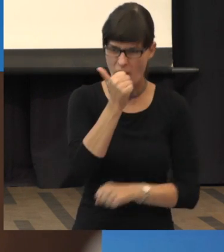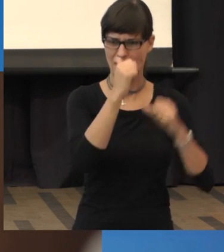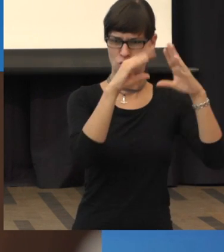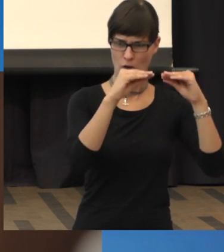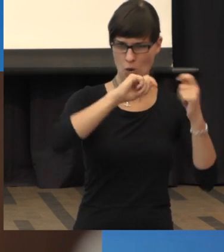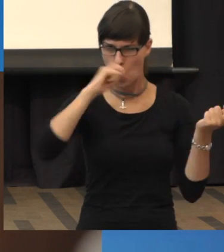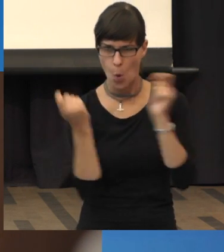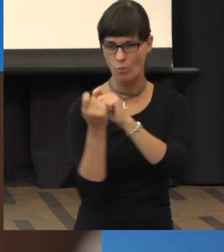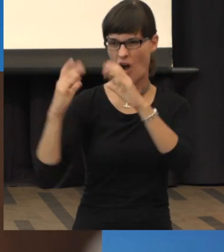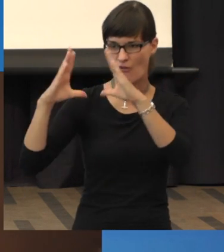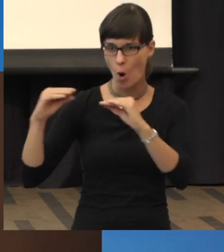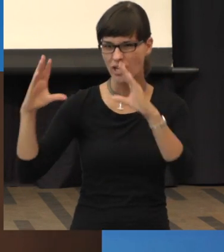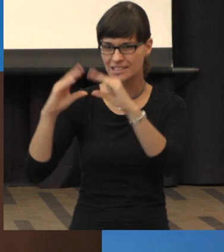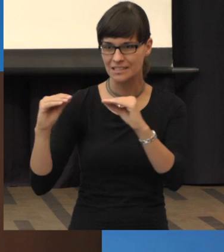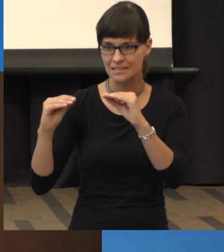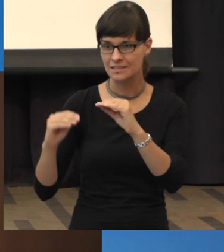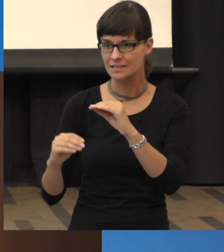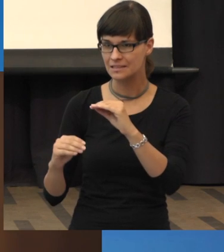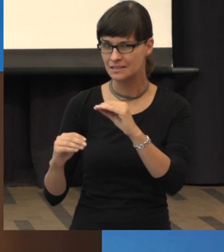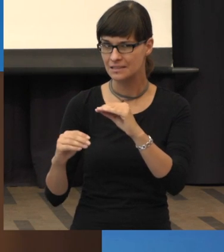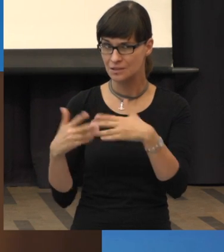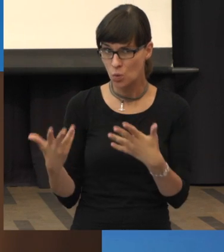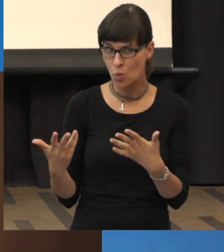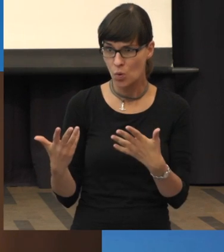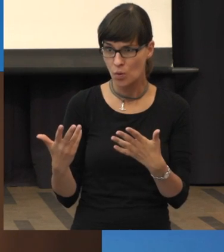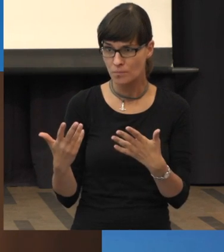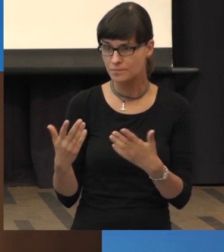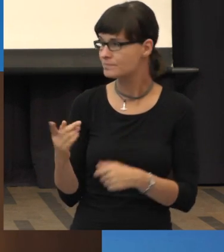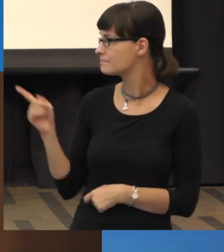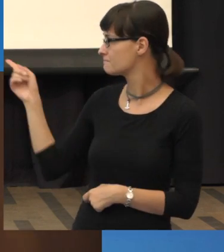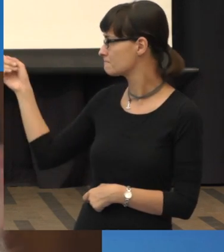Das, ja, Herr Effert. Ja.